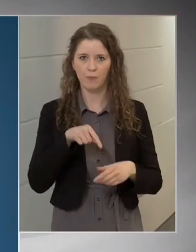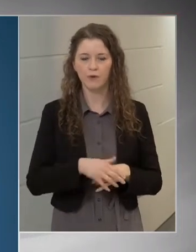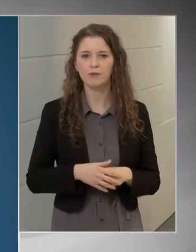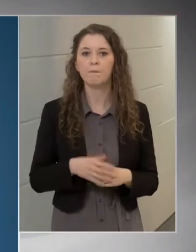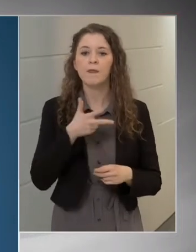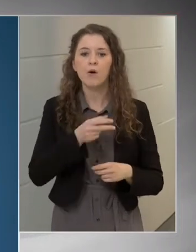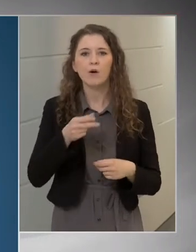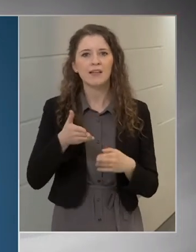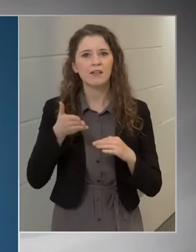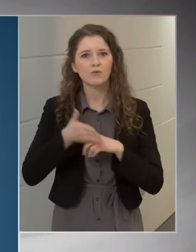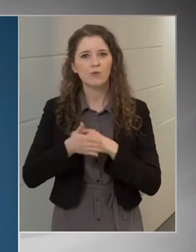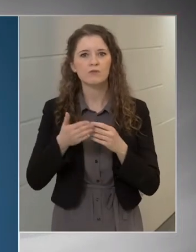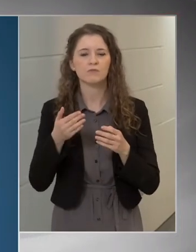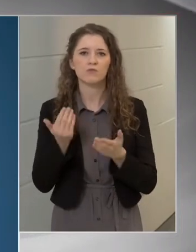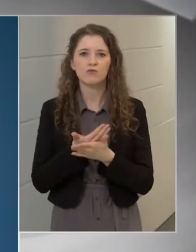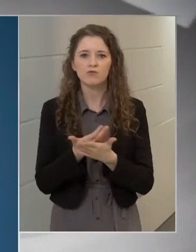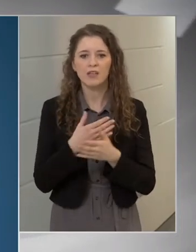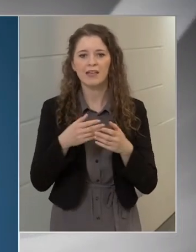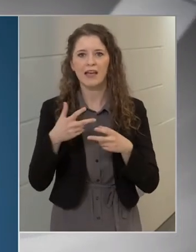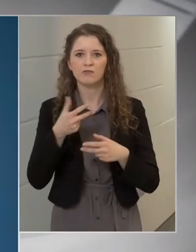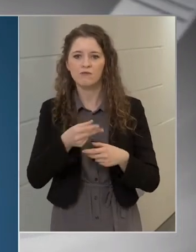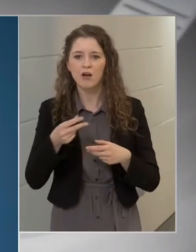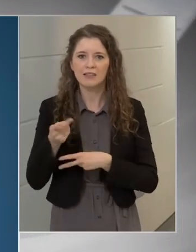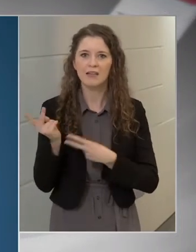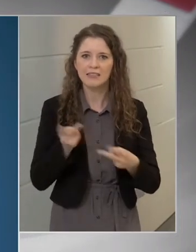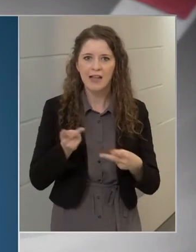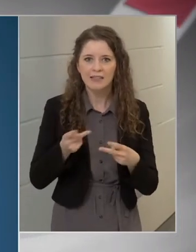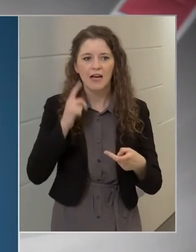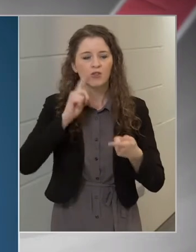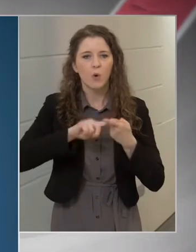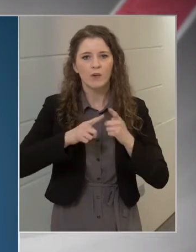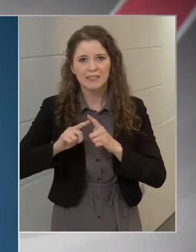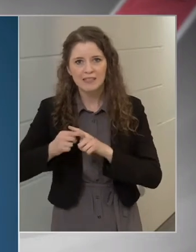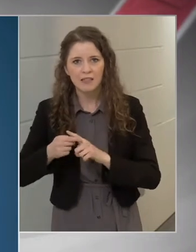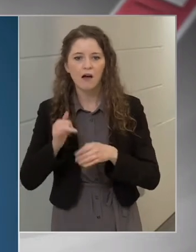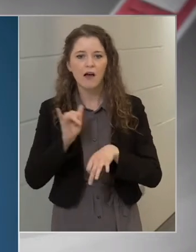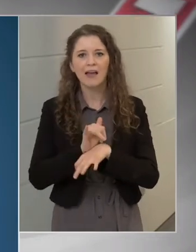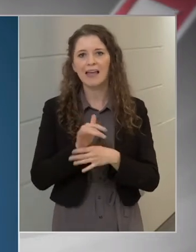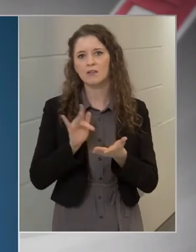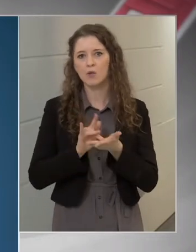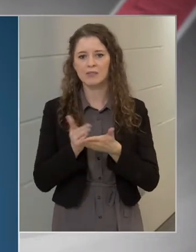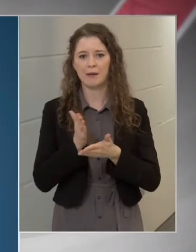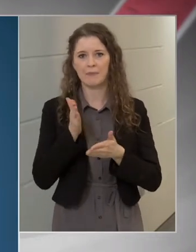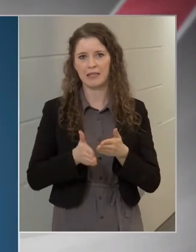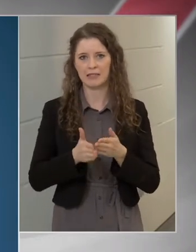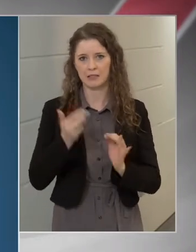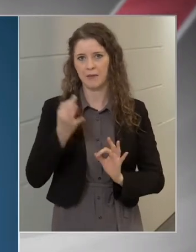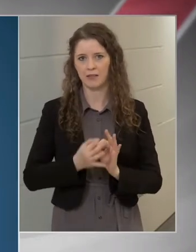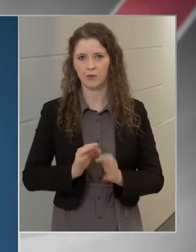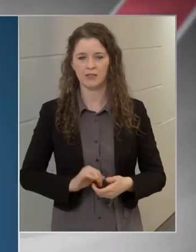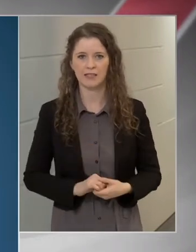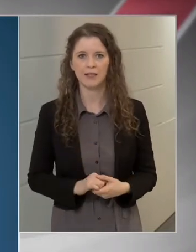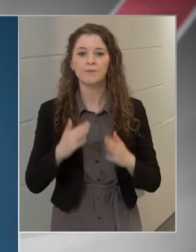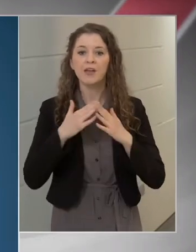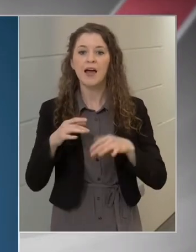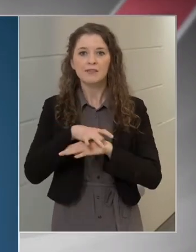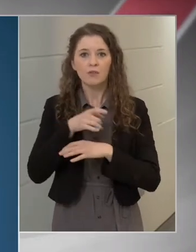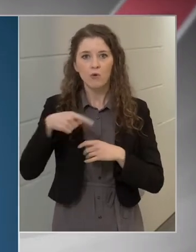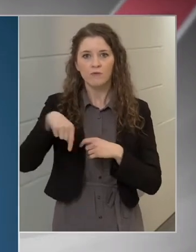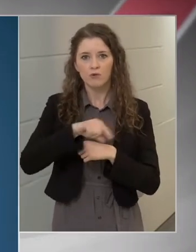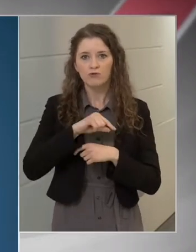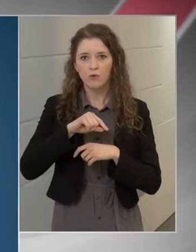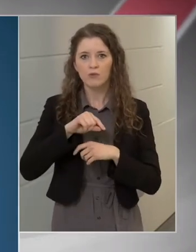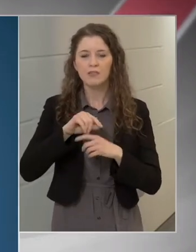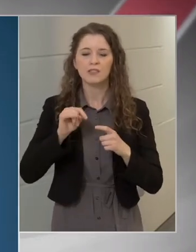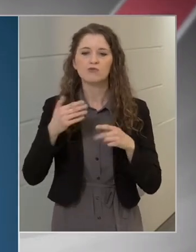szükséges vakcinák kiszállítása, logisztikája a hét közepéig megtörténik. A házi orvosok pedig ezúttal